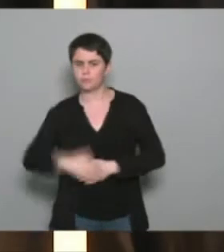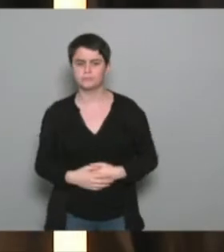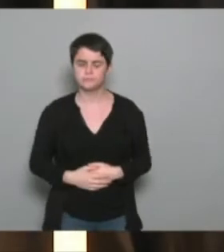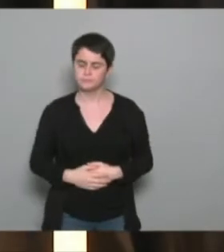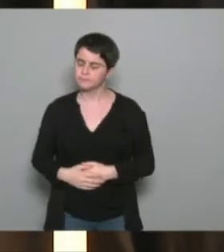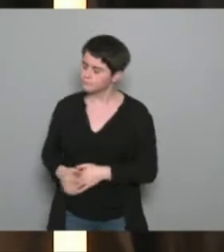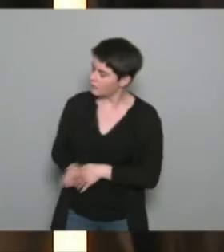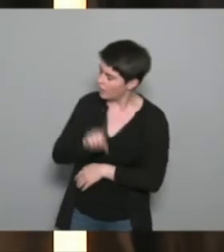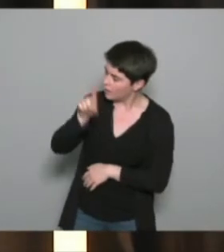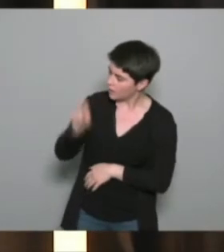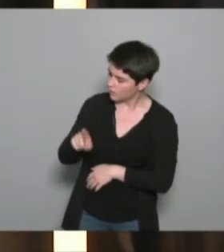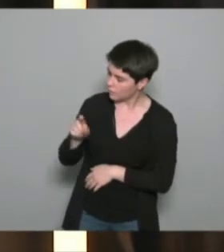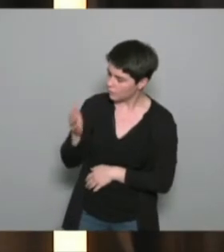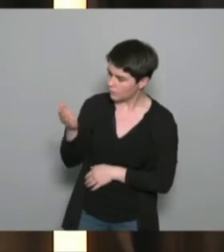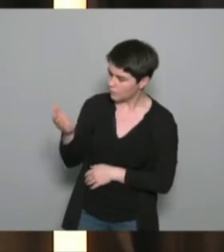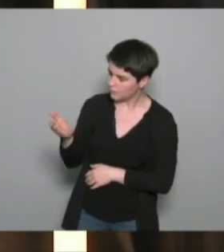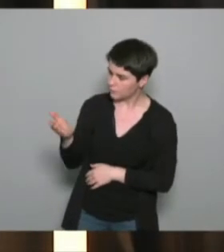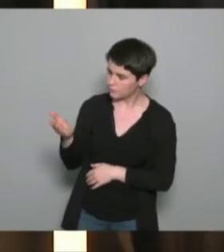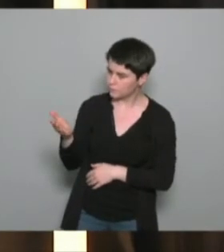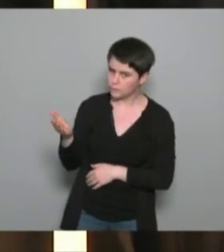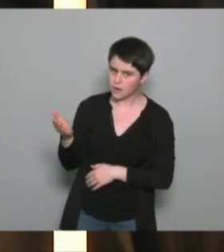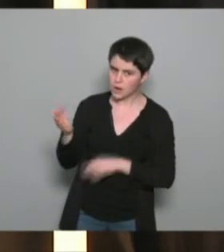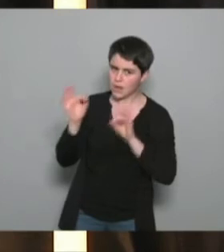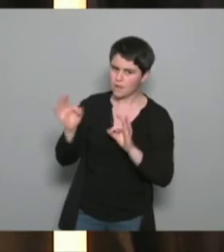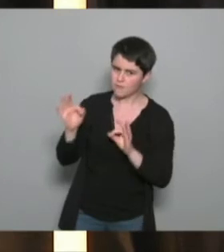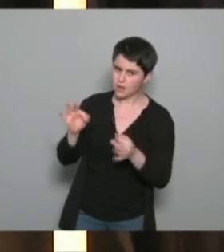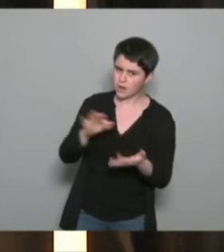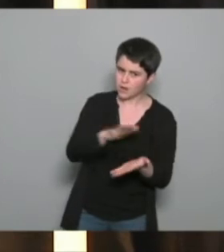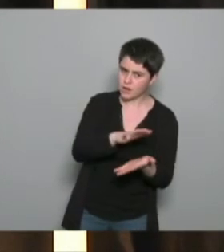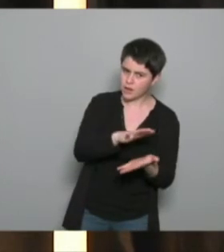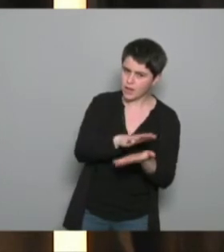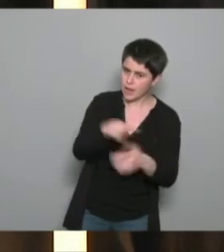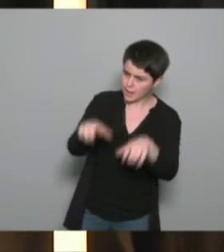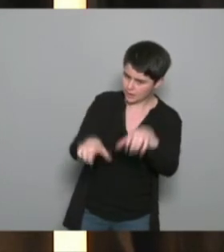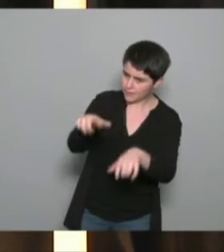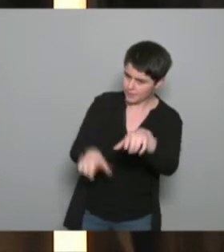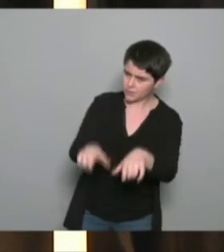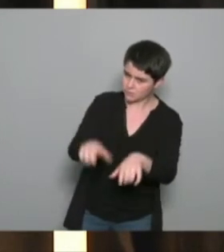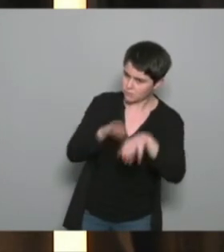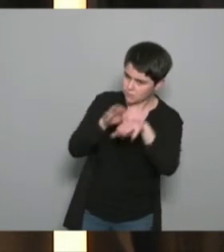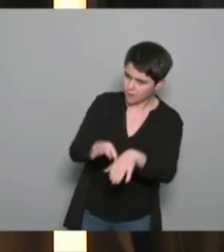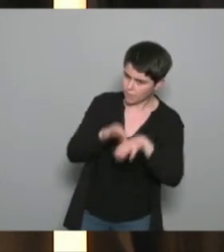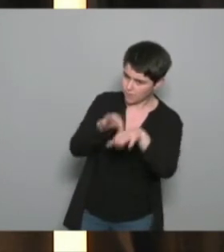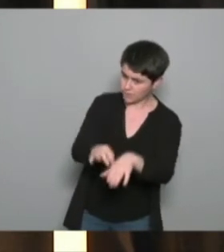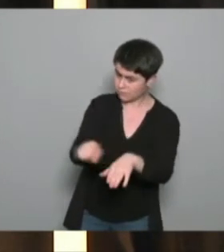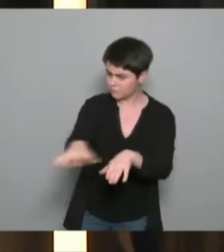une lecture de la tranche d'âge de ces personnes qui bénéficient de ces dispositifs ? Oui. Alors,